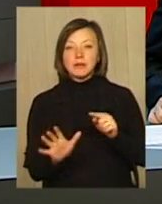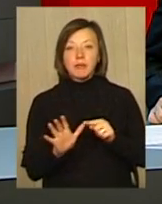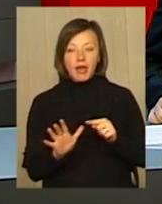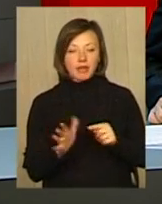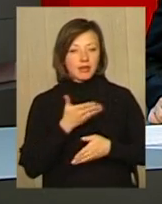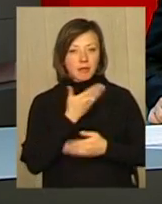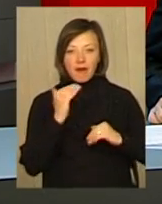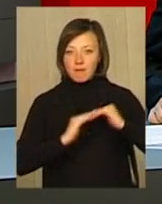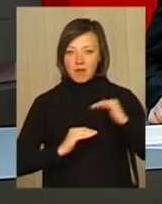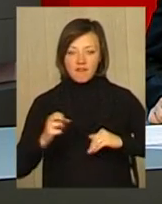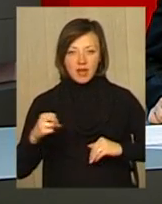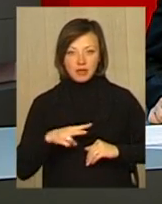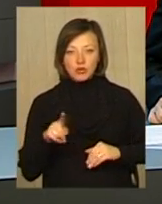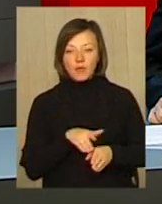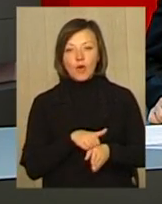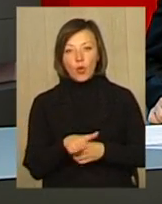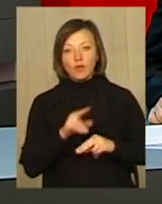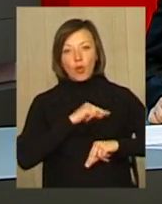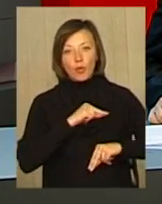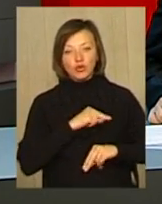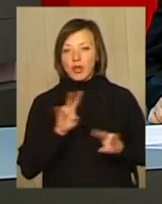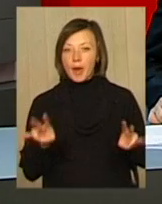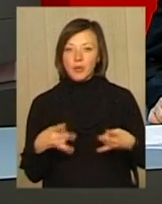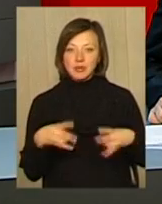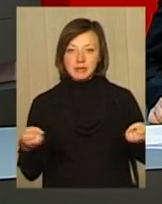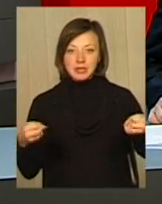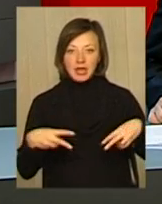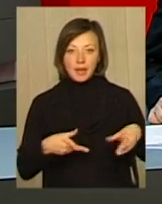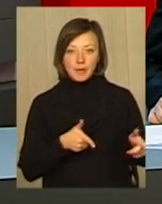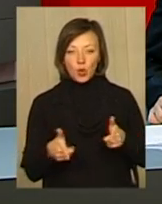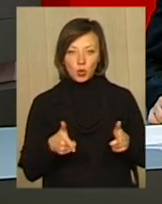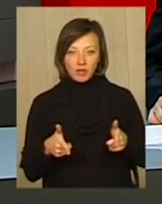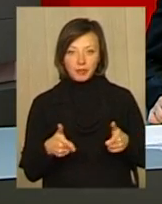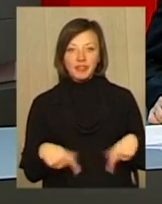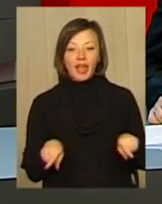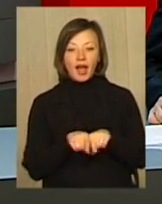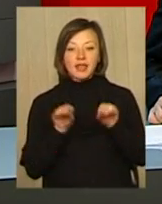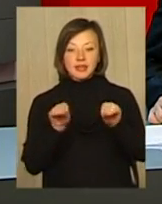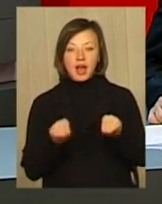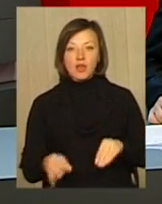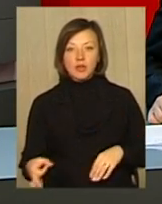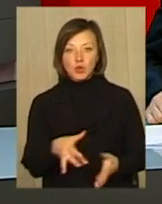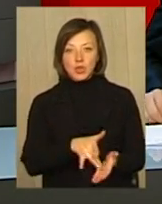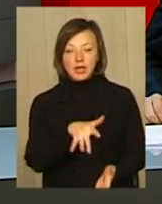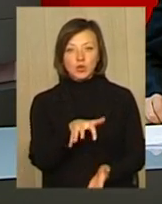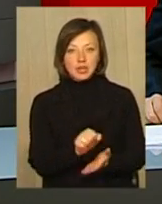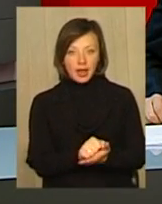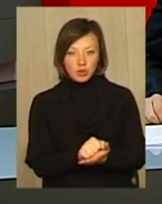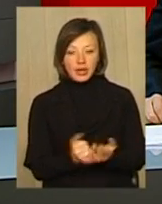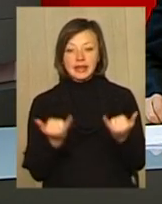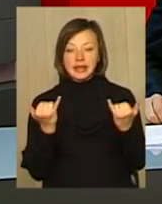'ятий не мав професії або виконував роботу, що не потребувала спеціальної підготовки. Такі дані обласного центру зайнятості.